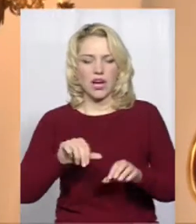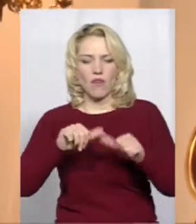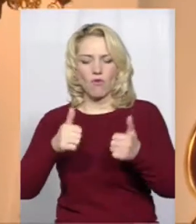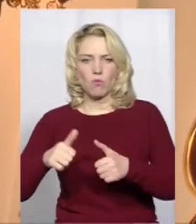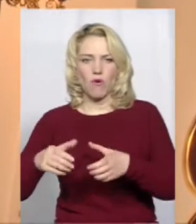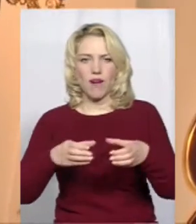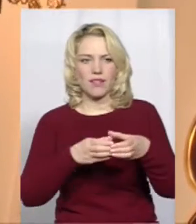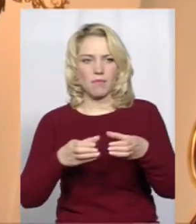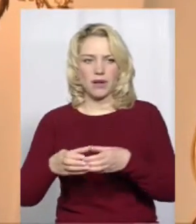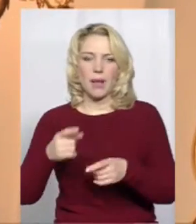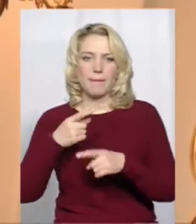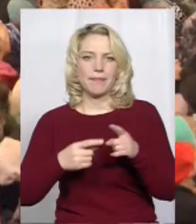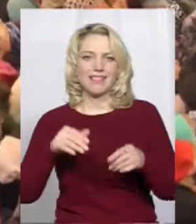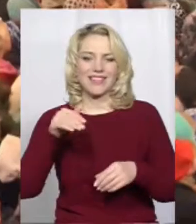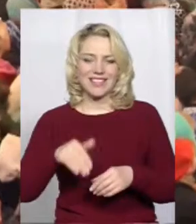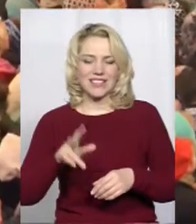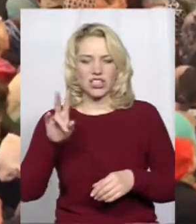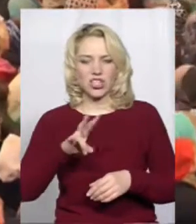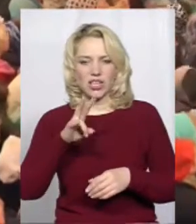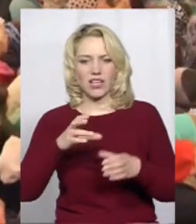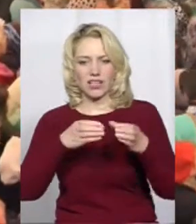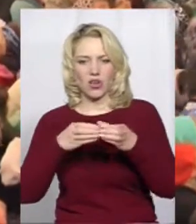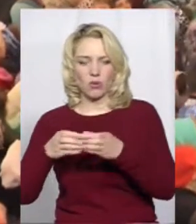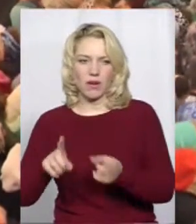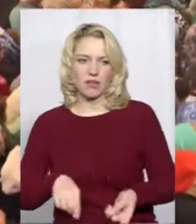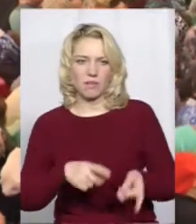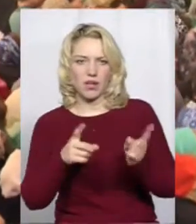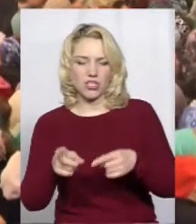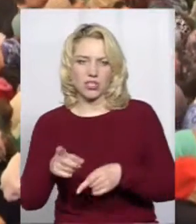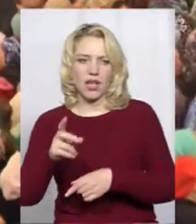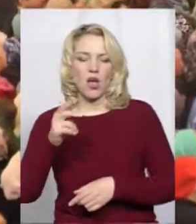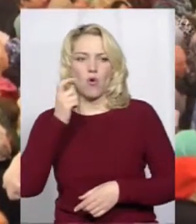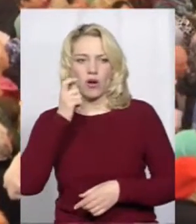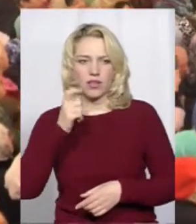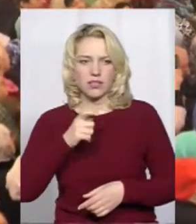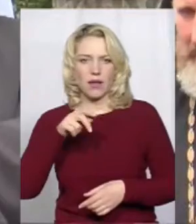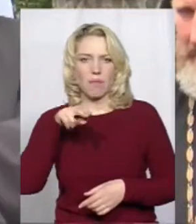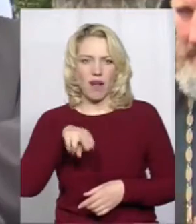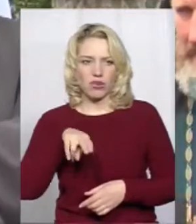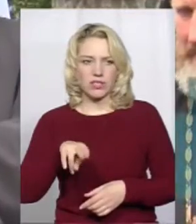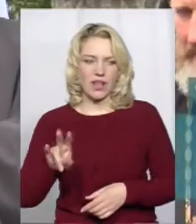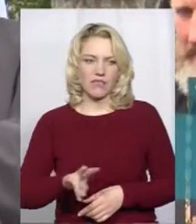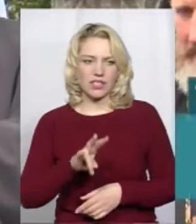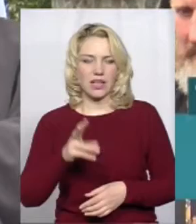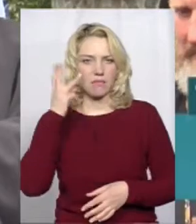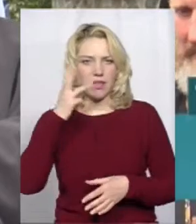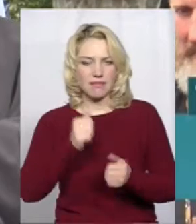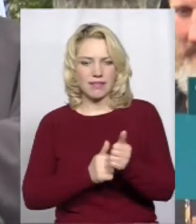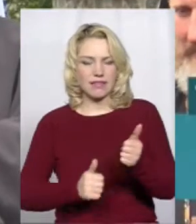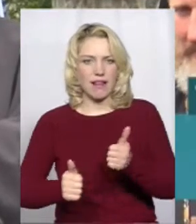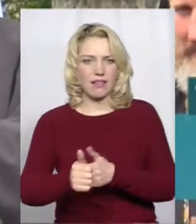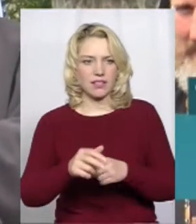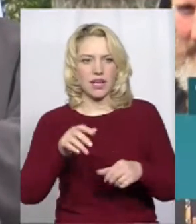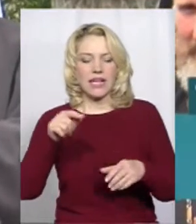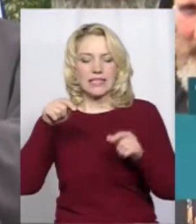Епіфаній, більше півтисячі релігійних громад перейшли до Православної Церкви України. Хмельниччина – одна із лідерів приєднання. Саме тут вже